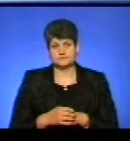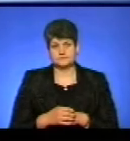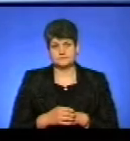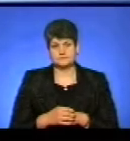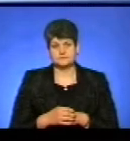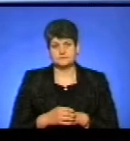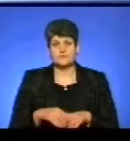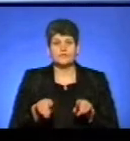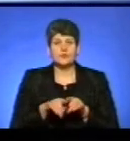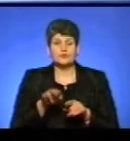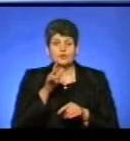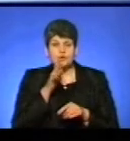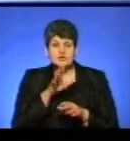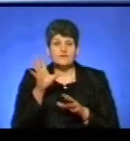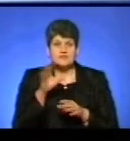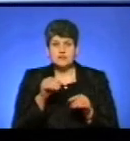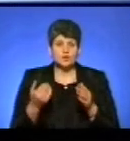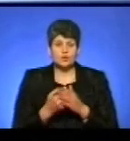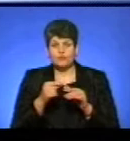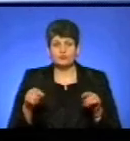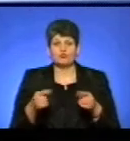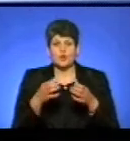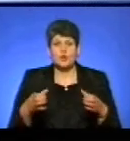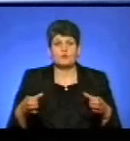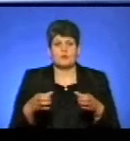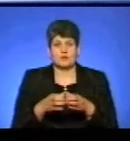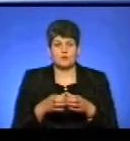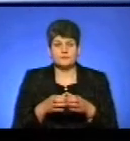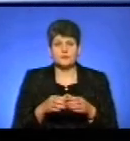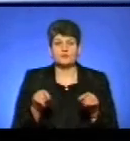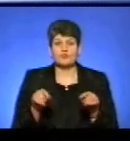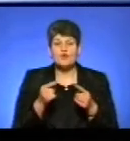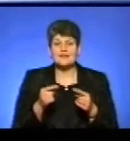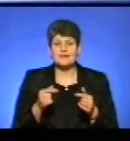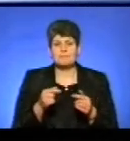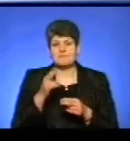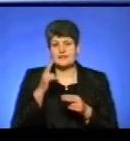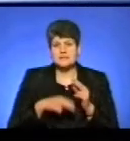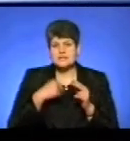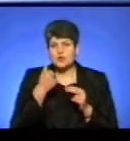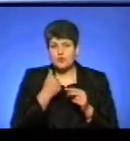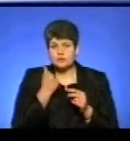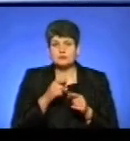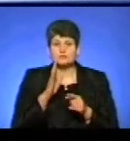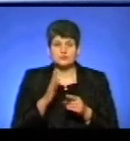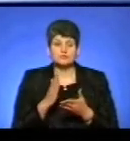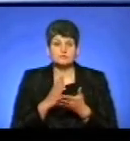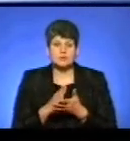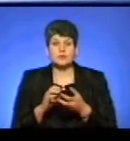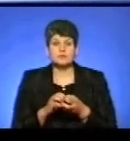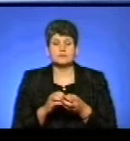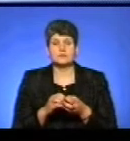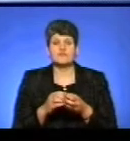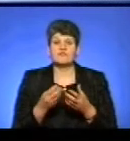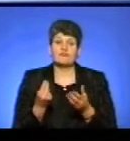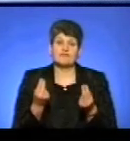Водночас всі новоутворені об'єднані громади, утворені під кінець року, стикнуться із фінансовими